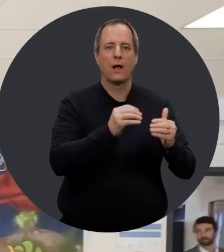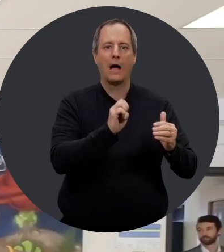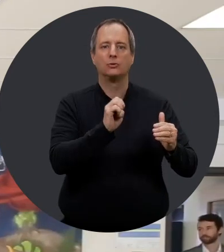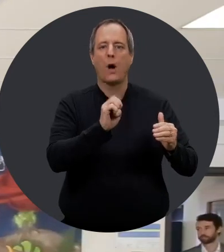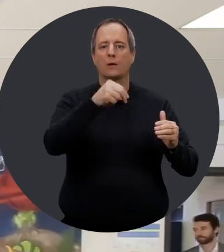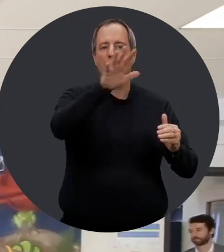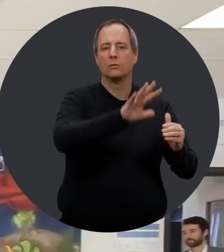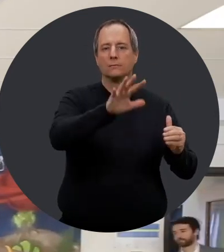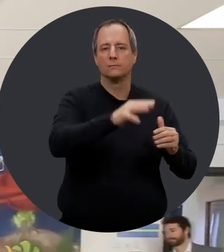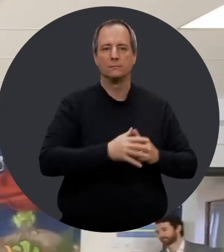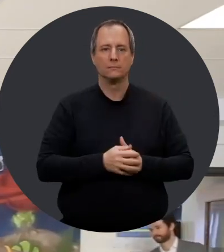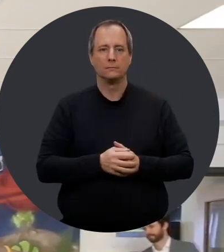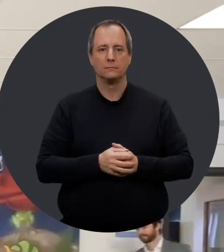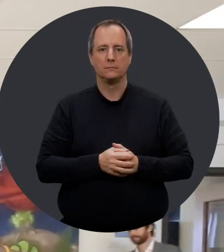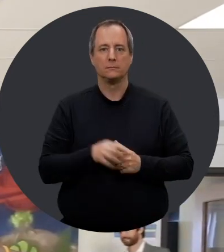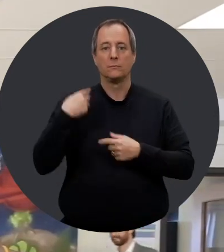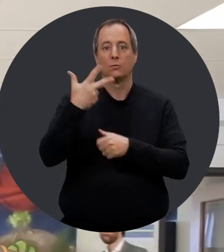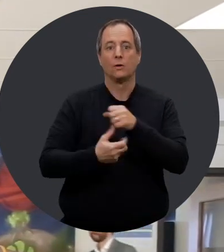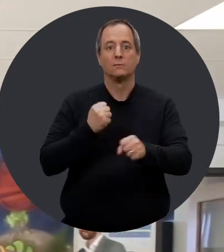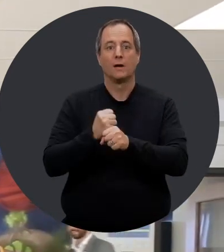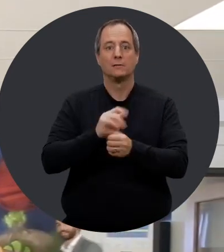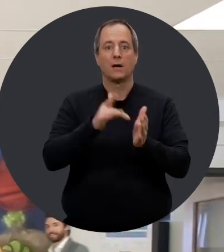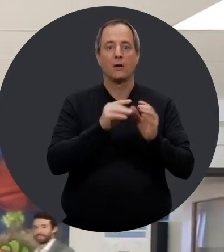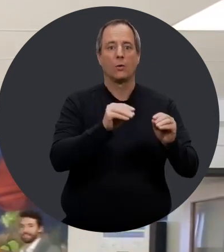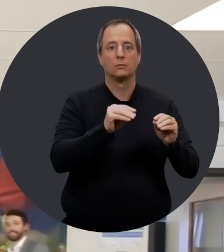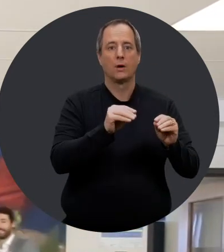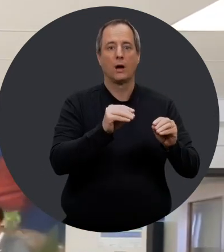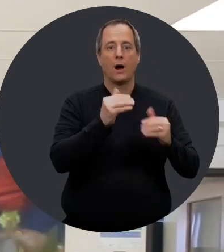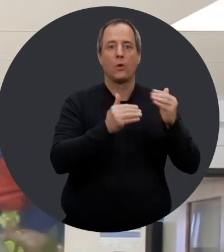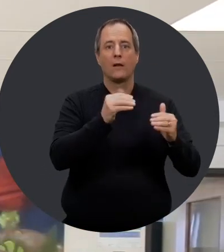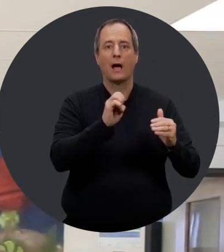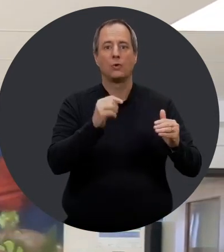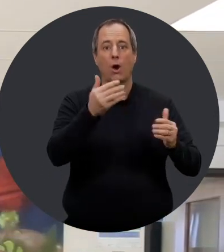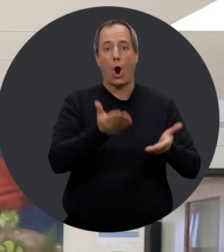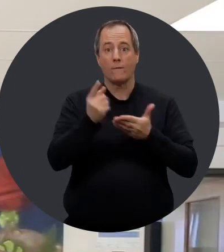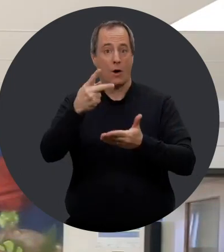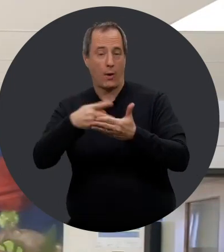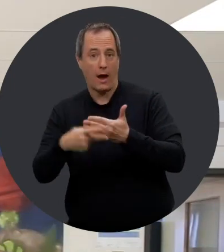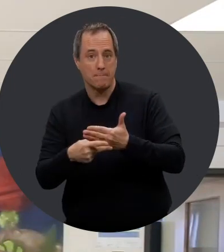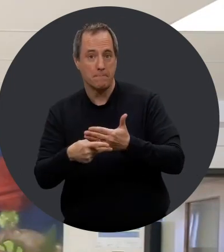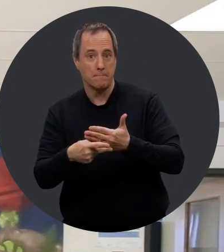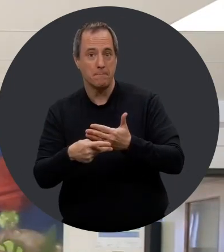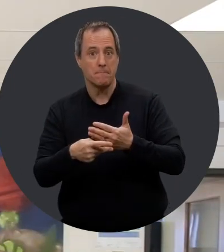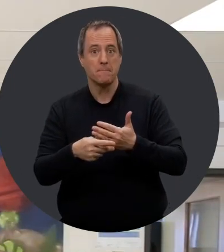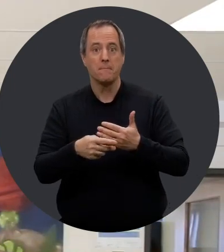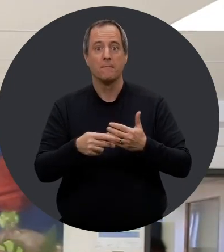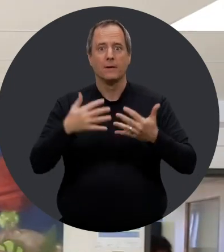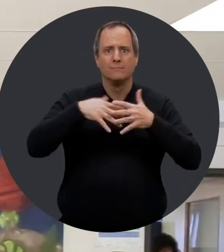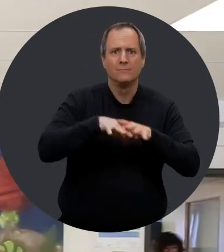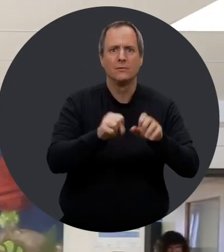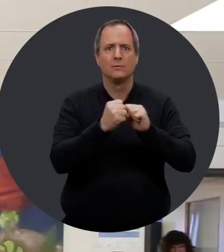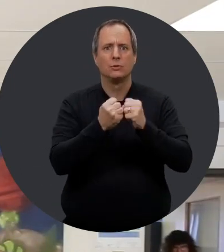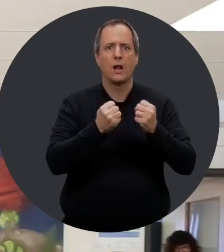adultes de l'Estuaire Depuis 3 ans, le Centre d'éducation des adultes de l'Estuaire offre un programme d'intégration